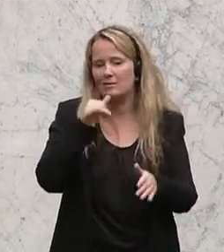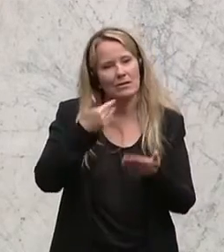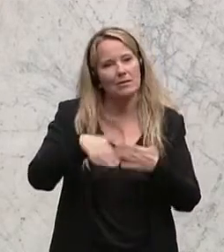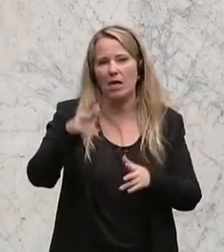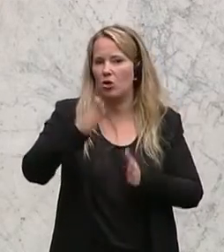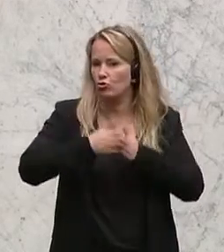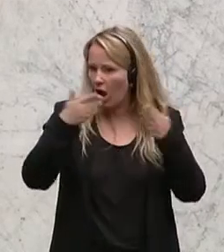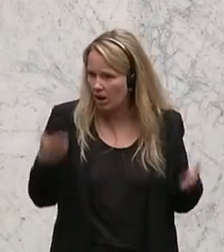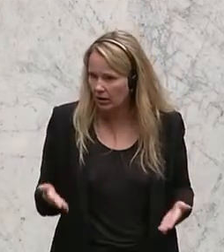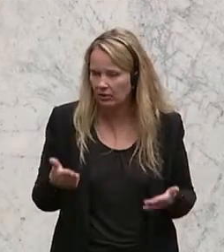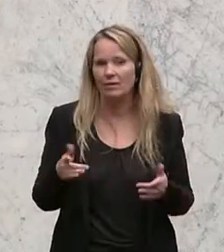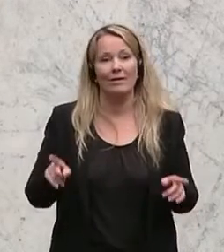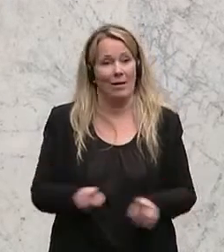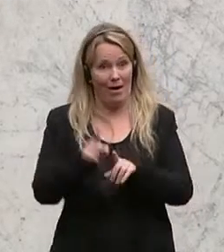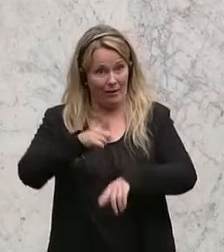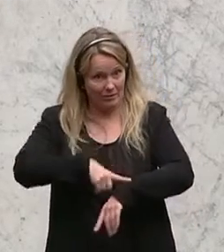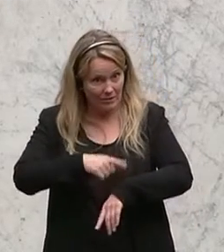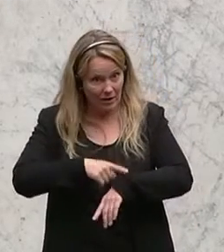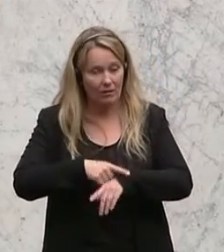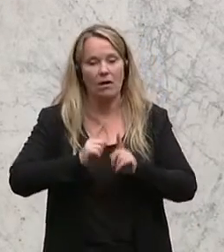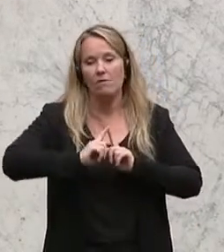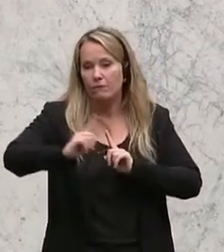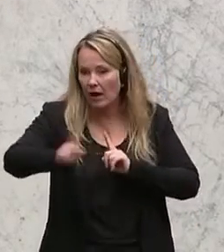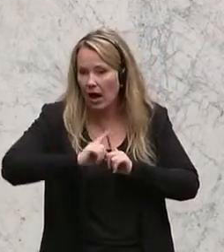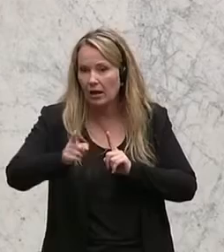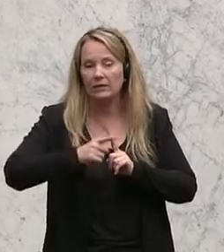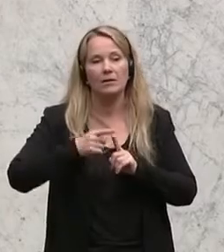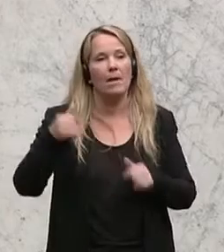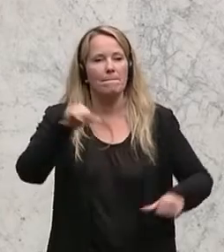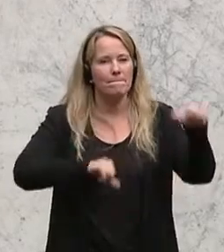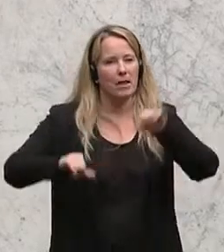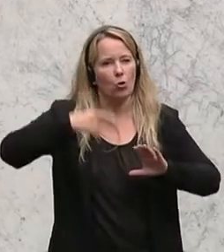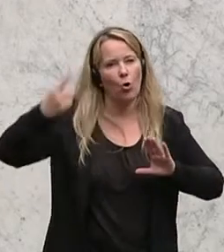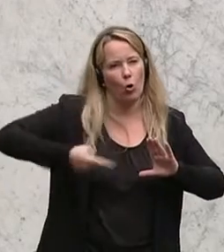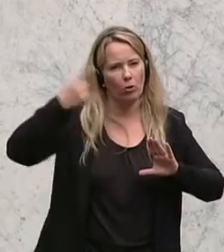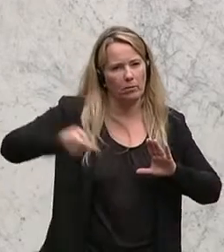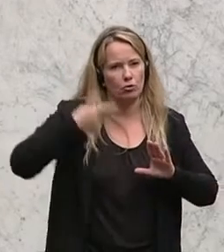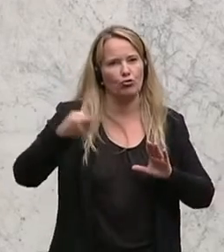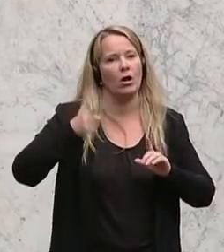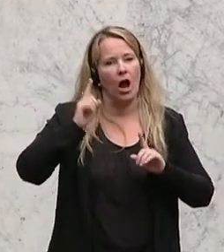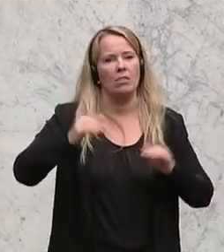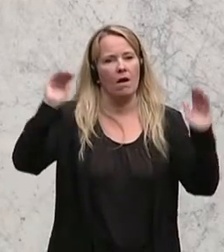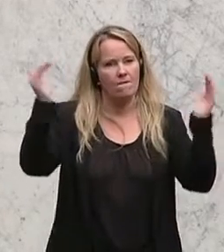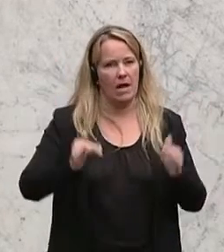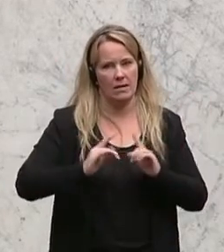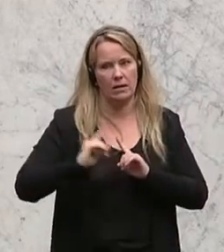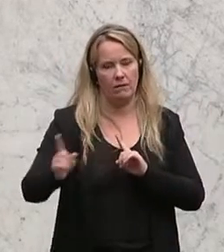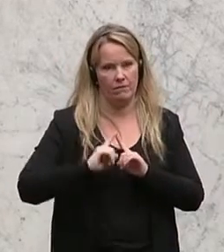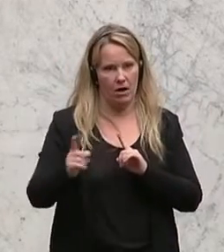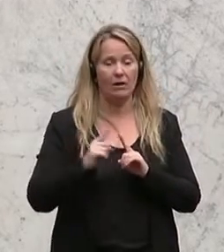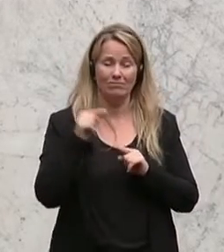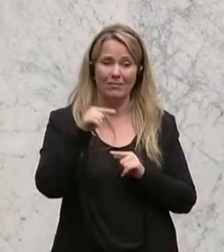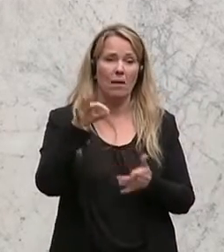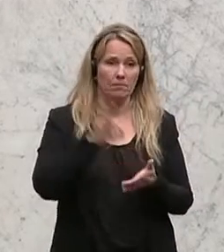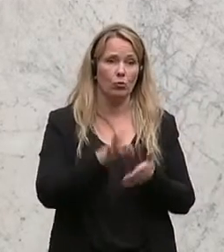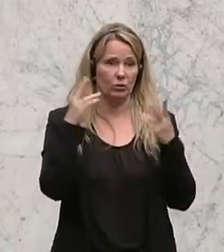und können aber trotzdem gleichzeitig die Fahrten von Betonmischern reduzieren. Ein sehr wichtiger Punkt.